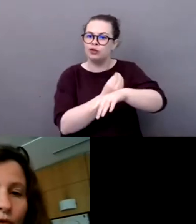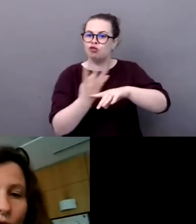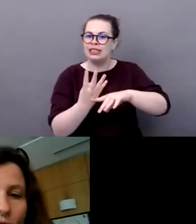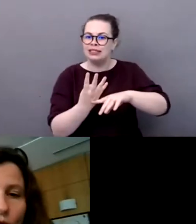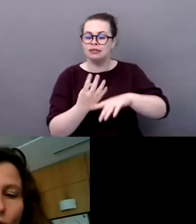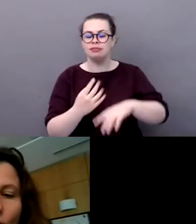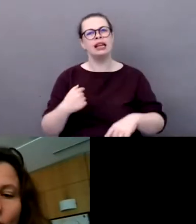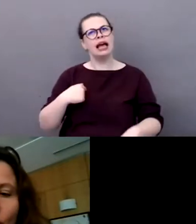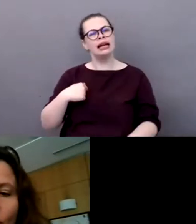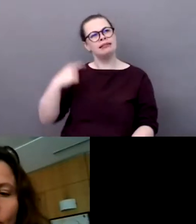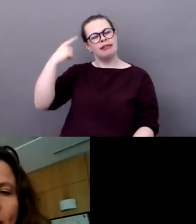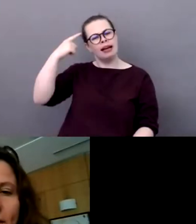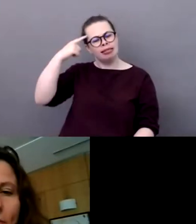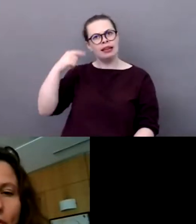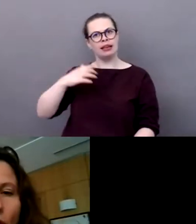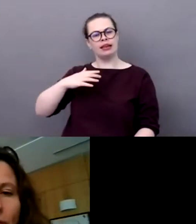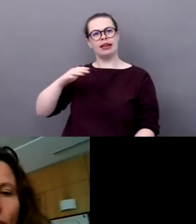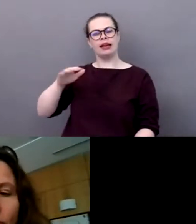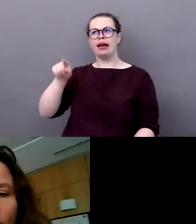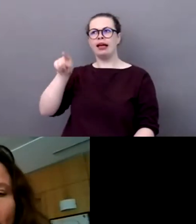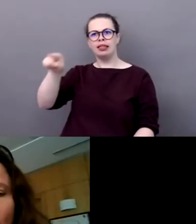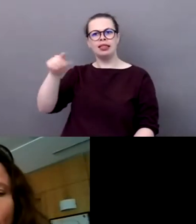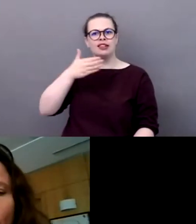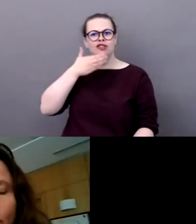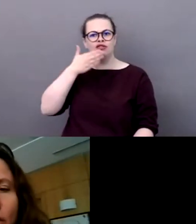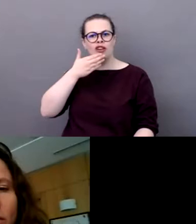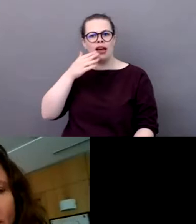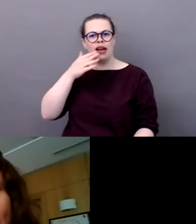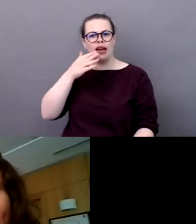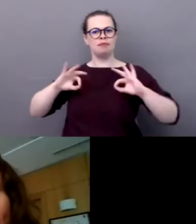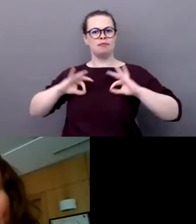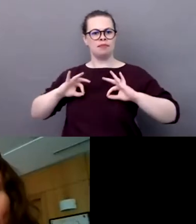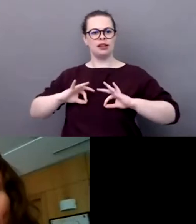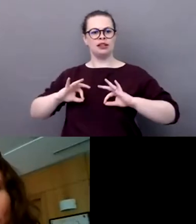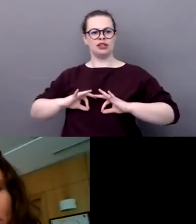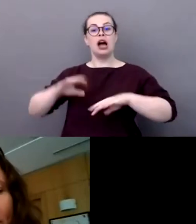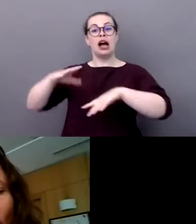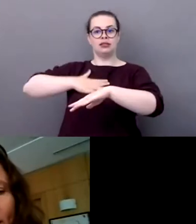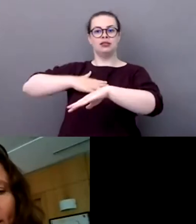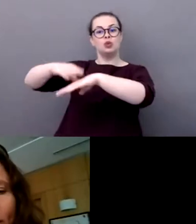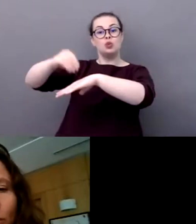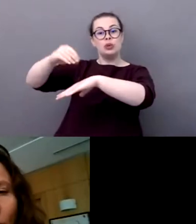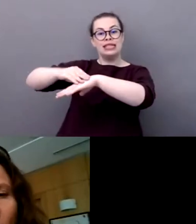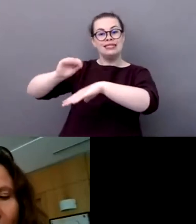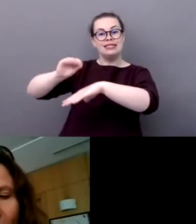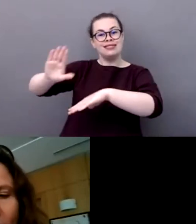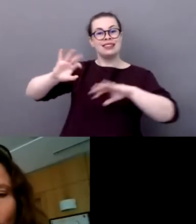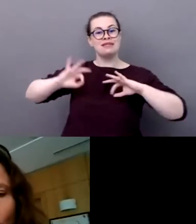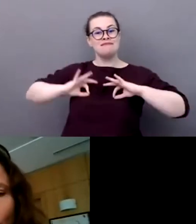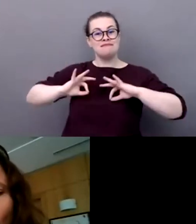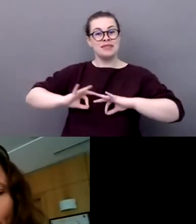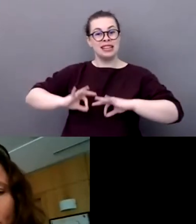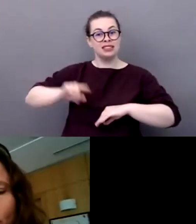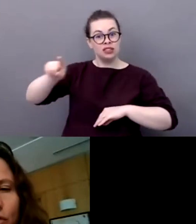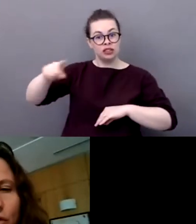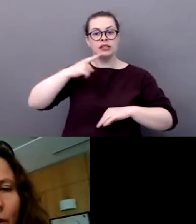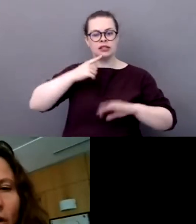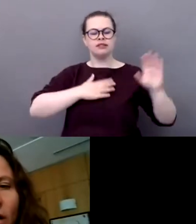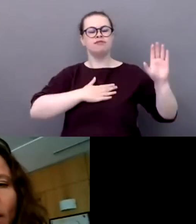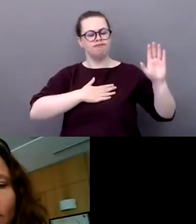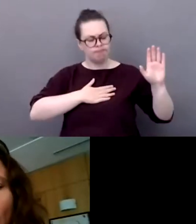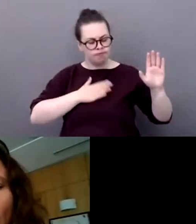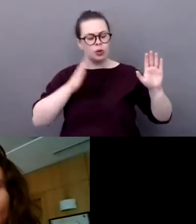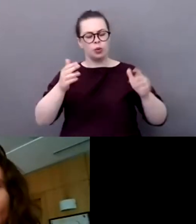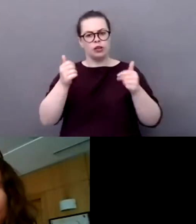De toute façon, cette dimension environnementale du sport, c'est un des trois domaines prioritaires du plan de travail de l'Union européenne sur le